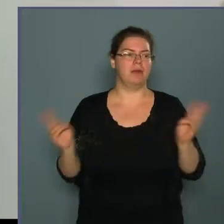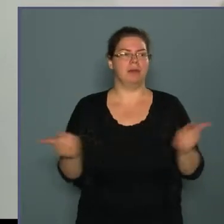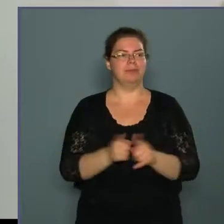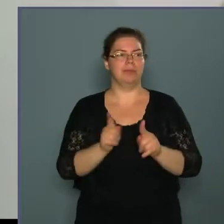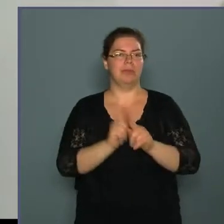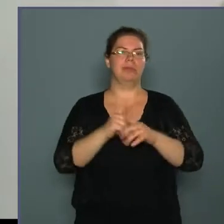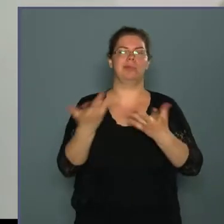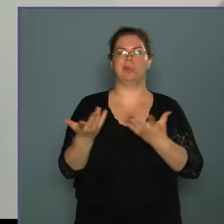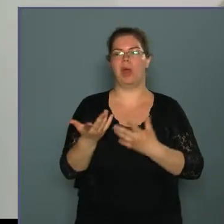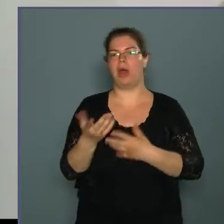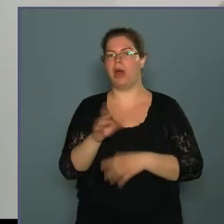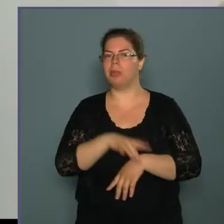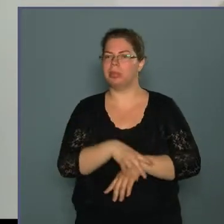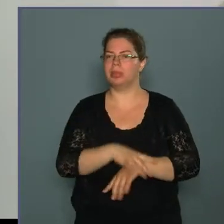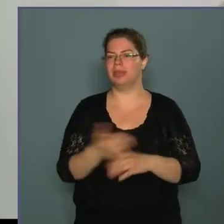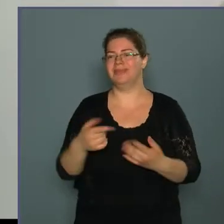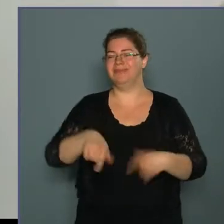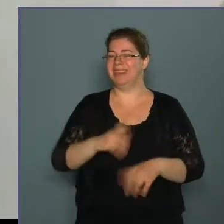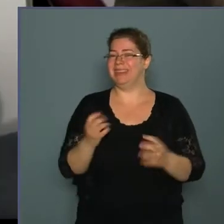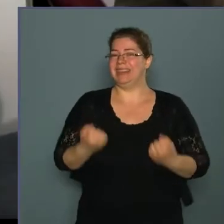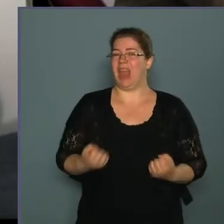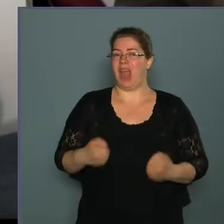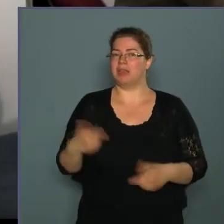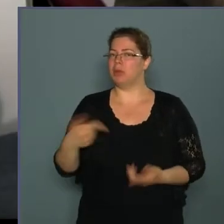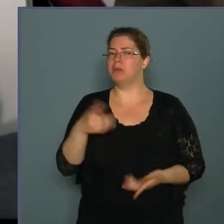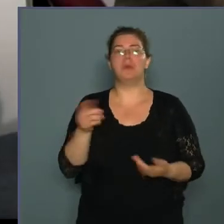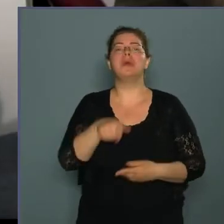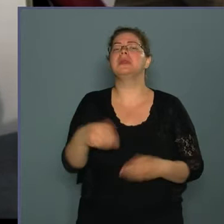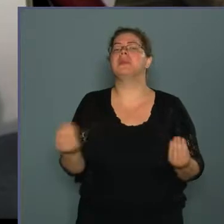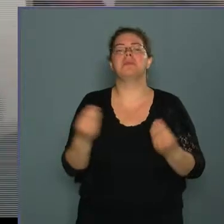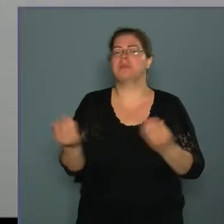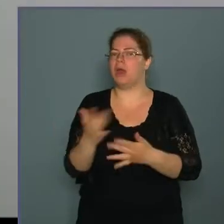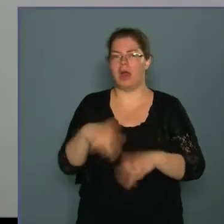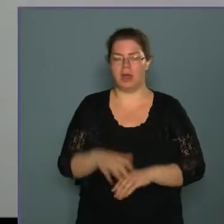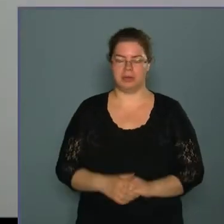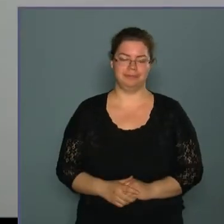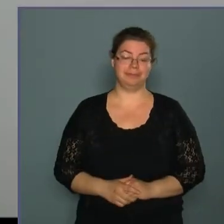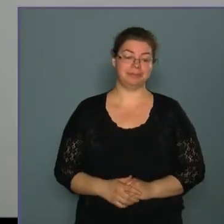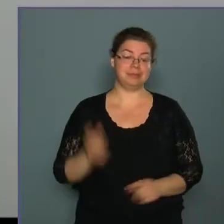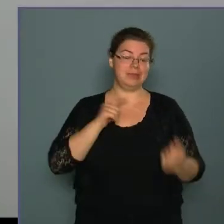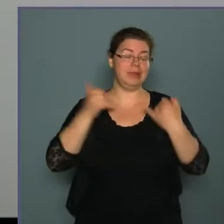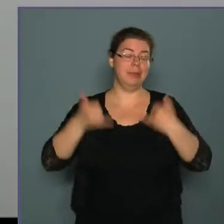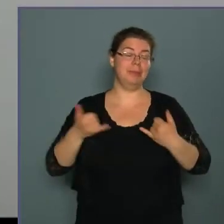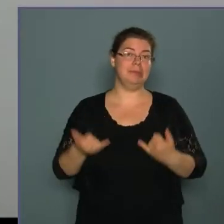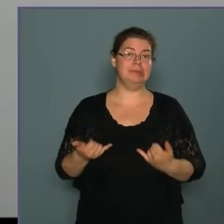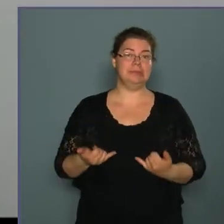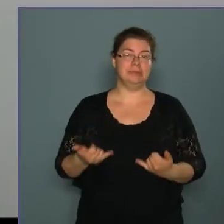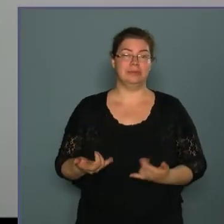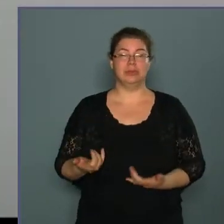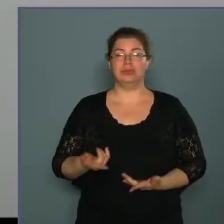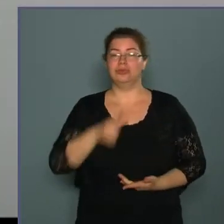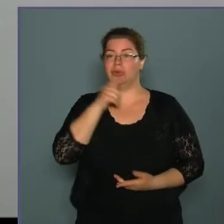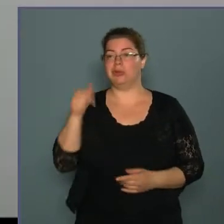olyan praxisok, amelyeket nehéz betölteni önöknél. újság? Hát szerintem mi most fogunk ebbe az állapotba sodródni.